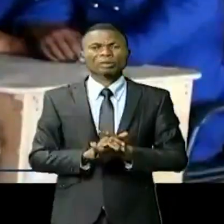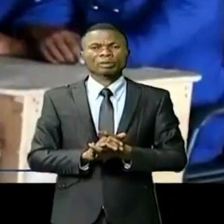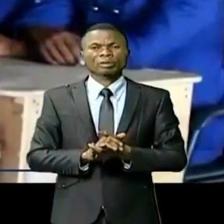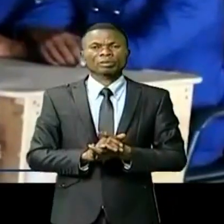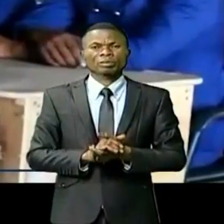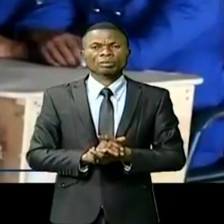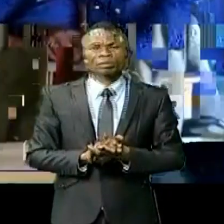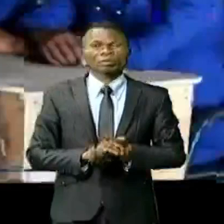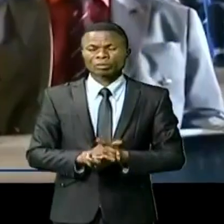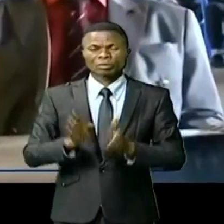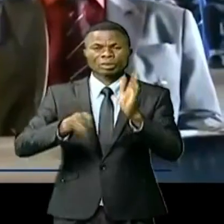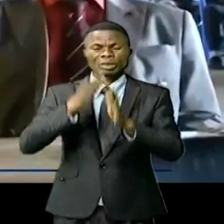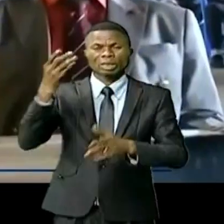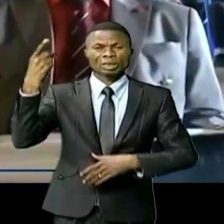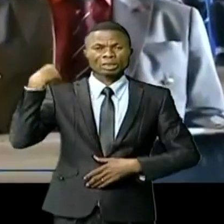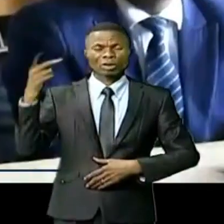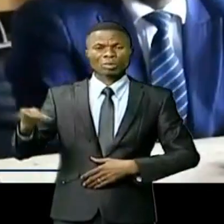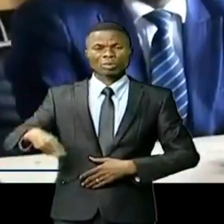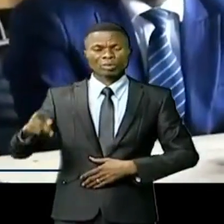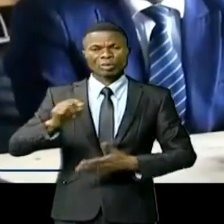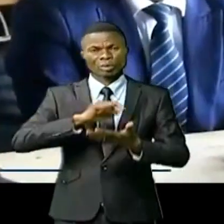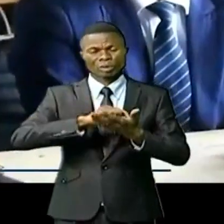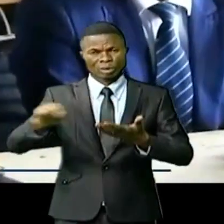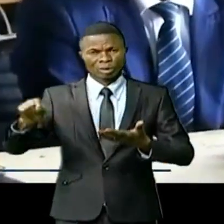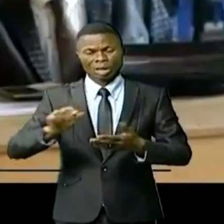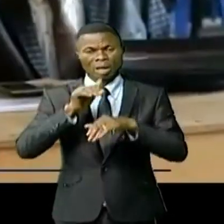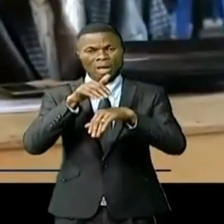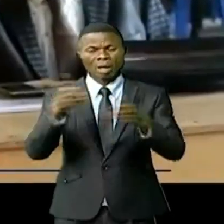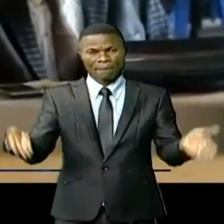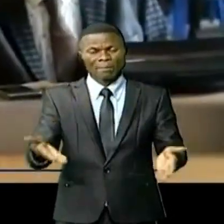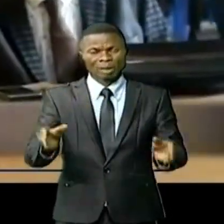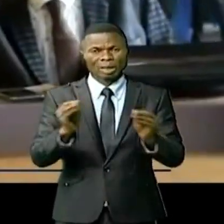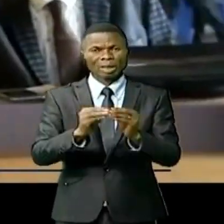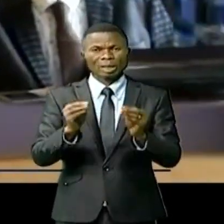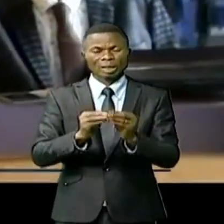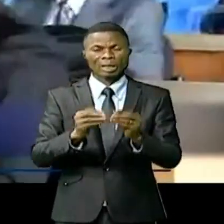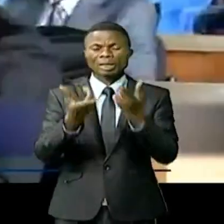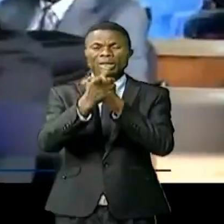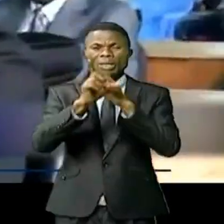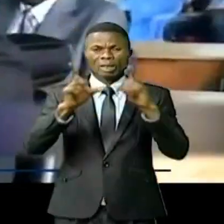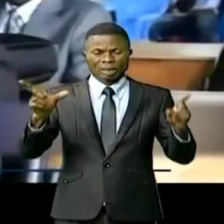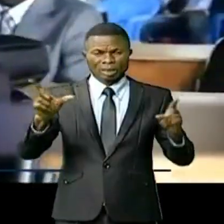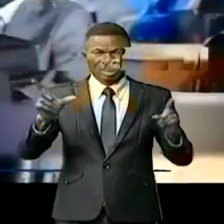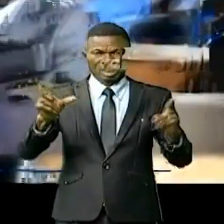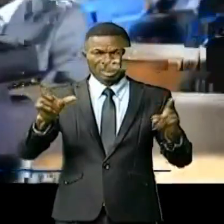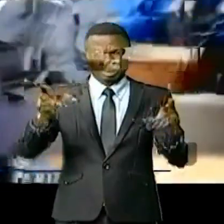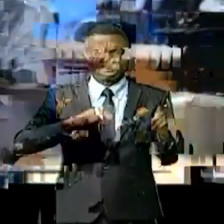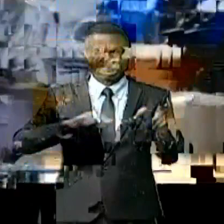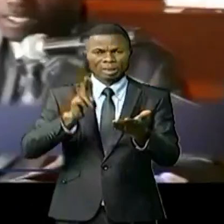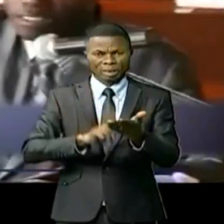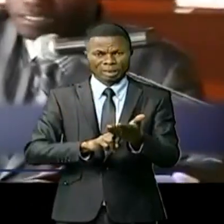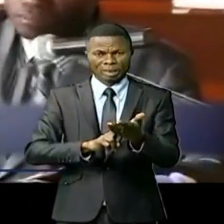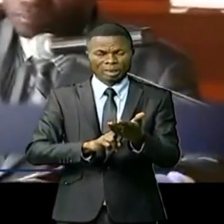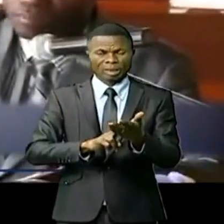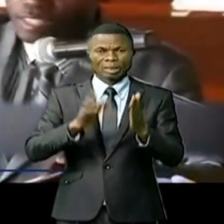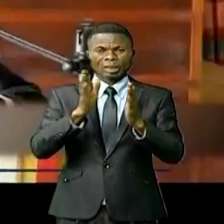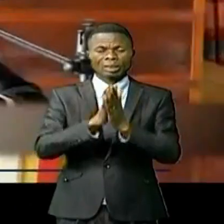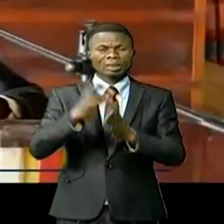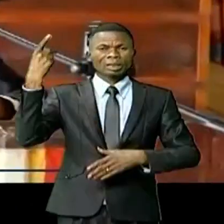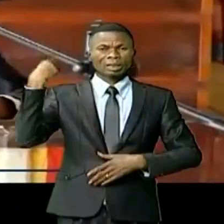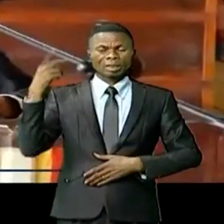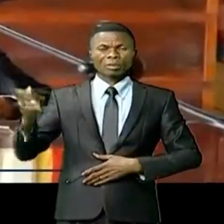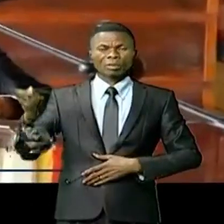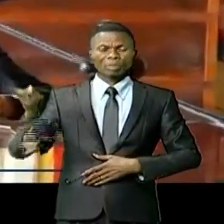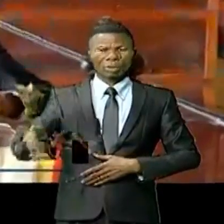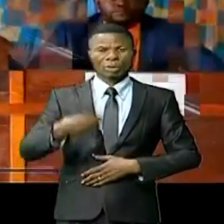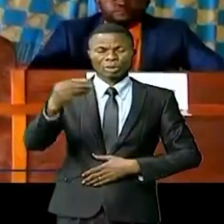votée par 14 députés provinciaux ayant pris part à la plénière irrelative a été signée par 10 élus provinciaux